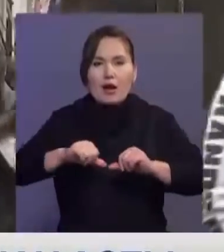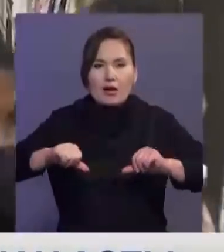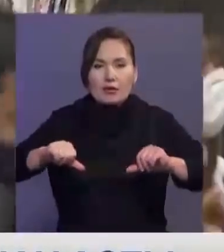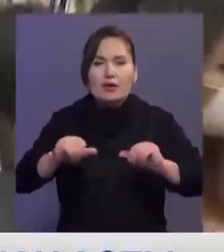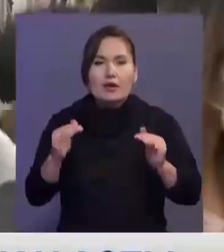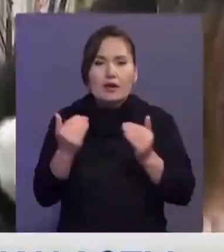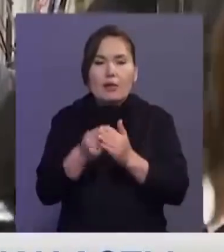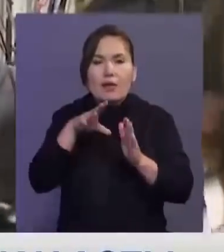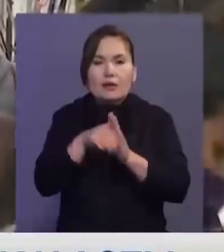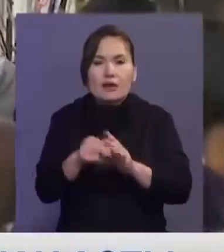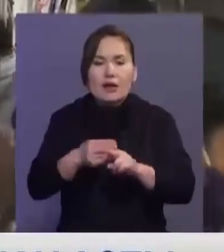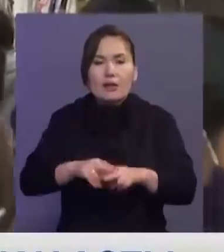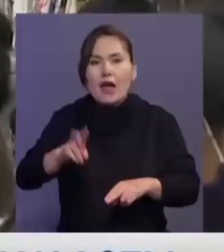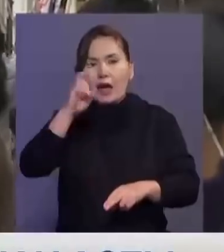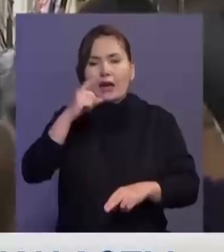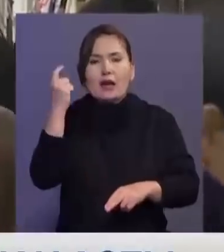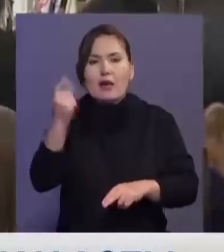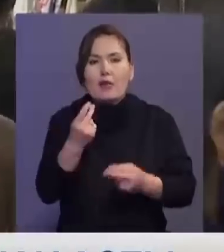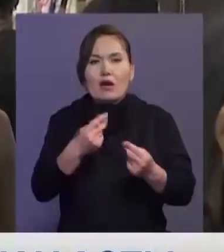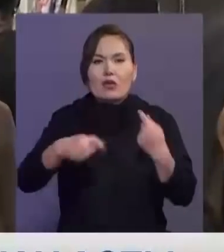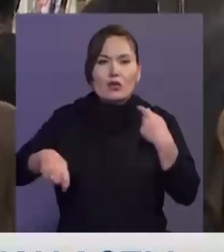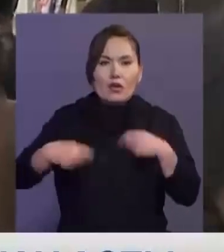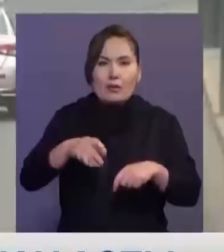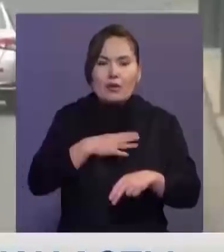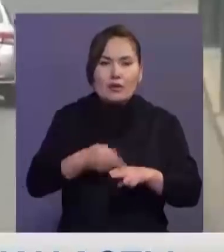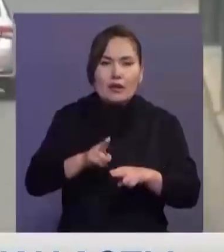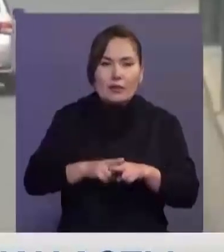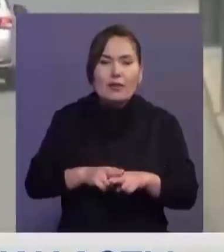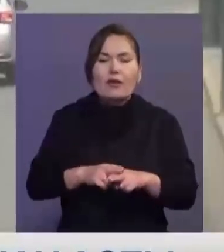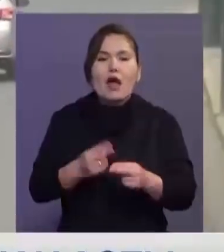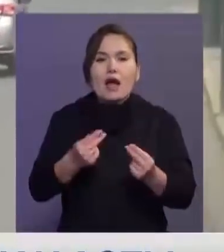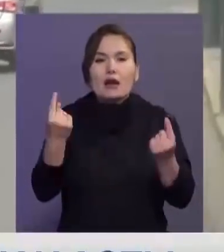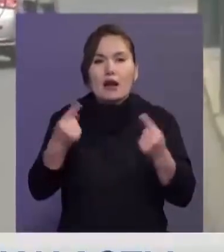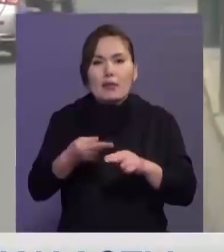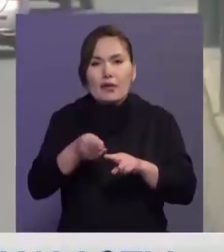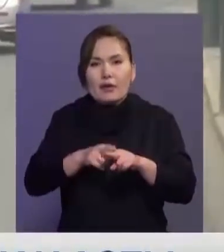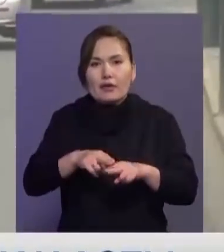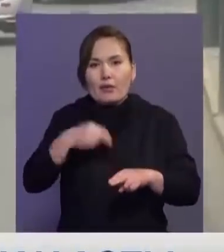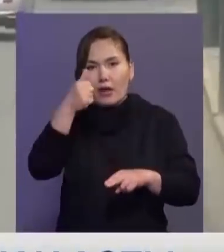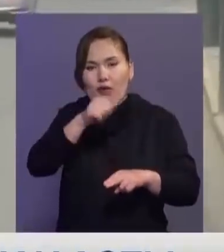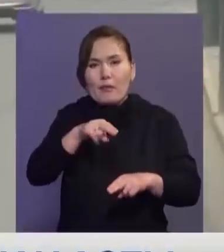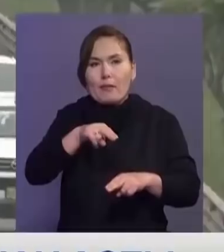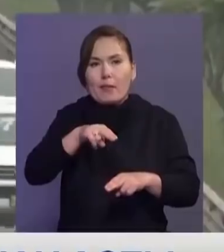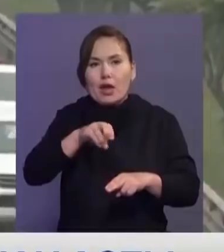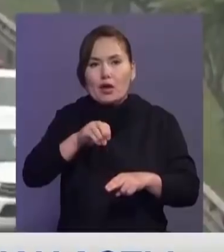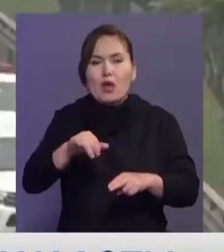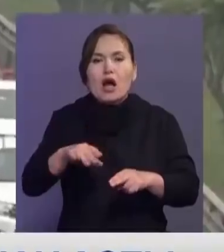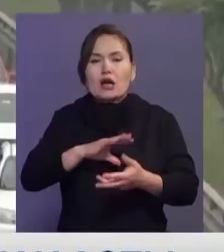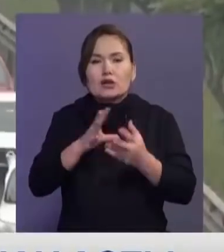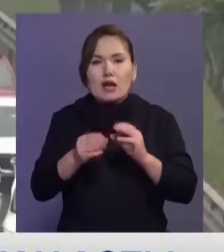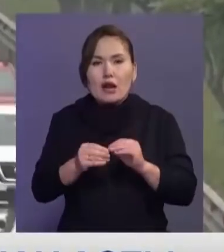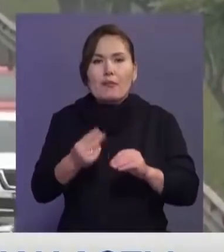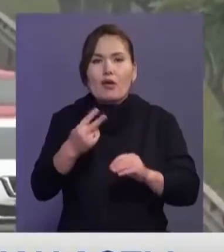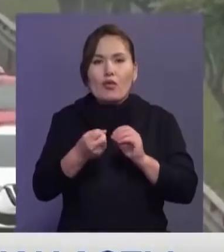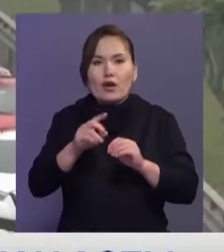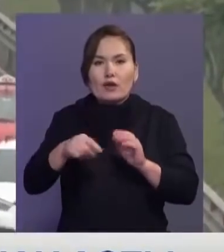болатын. Алайда ел экономикасына орасан нұқсан келді. Сарапшылардың болжауынша бұл Перудың жалпы үшкі өнімі 12 бүтін 10-нан жеті